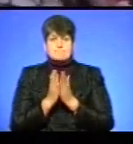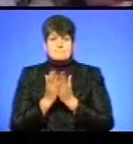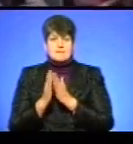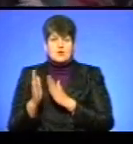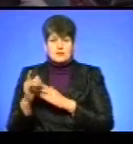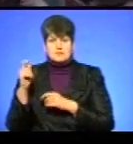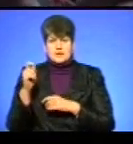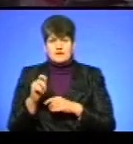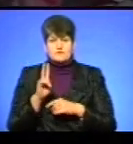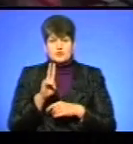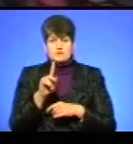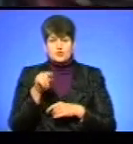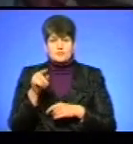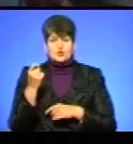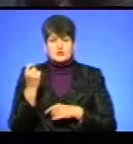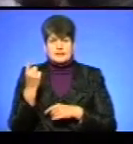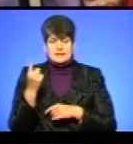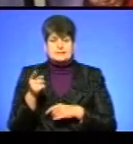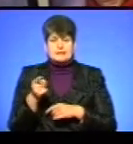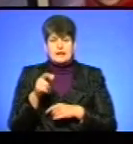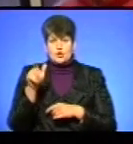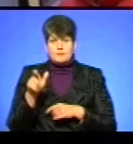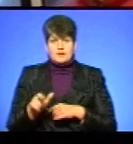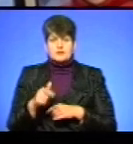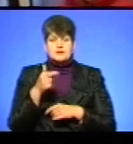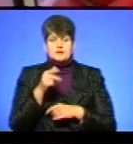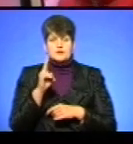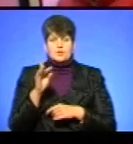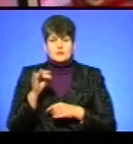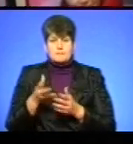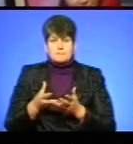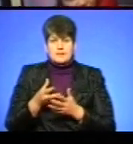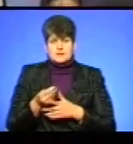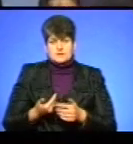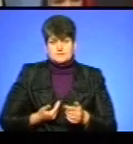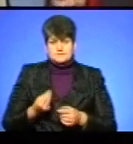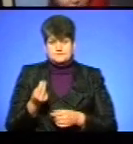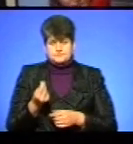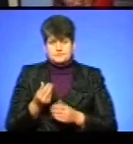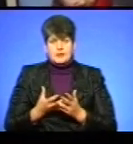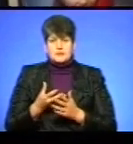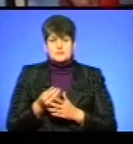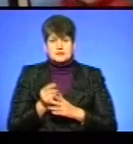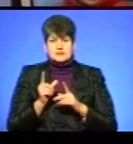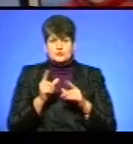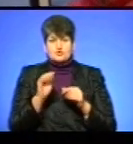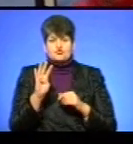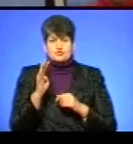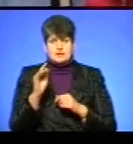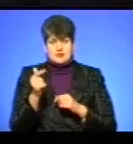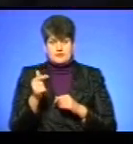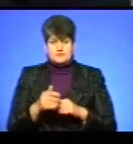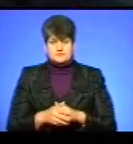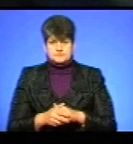прибув тролейбус номер 11. Тернополянка Галина Курилів розраховується готівкою. Платить за проїзд 4 гривні.